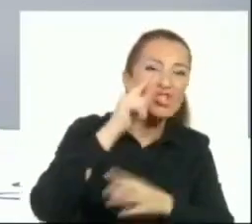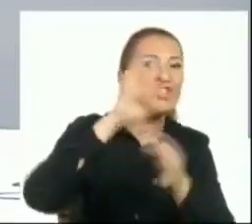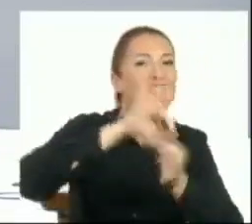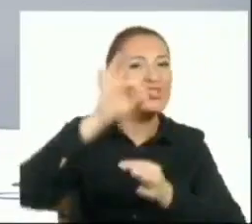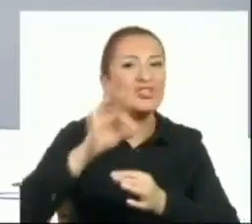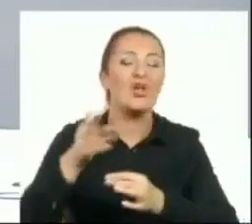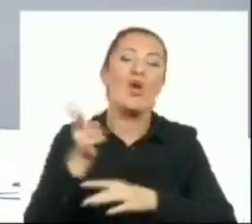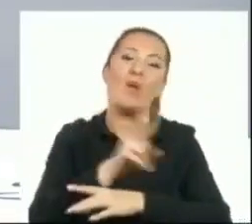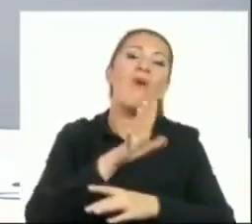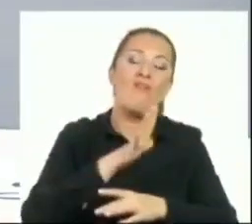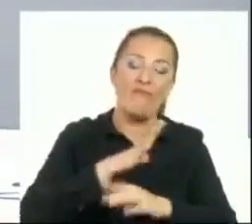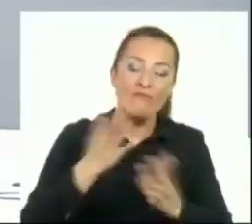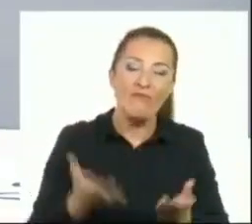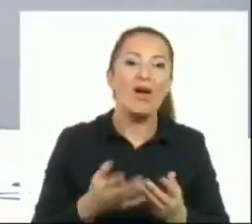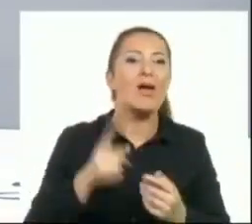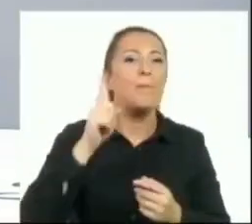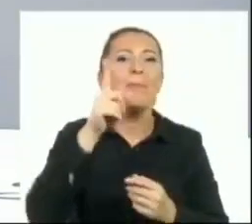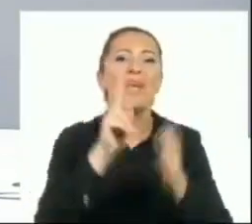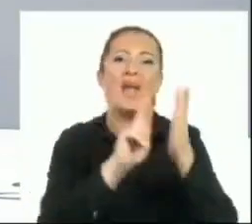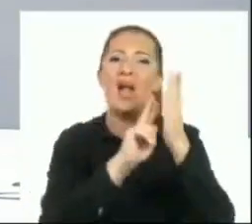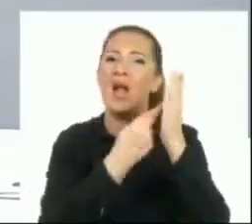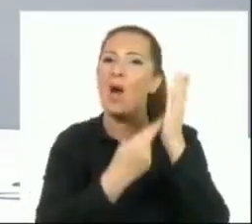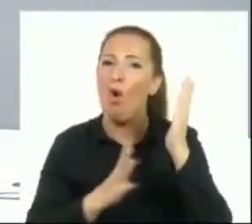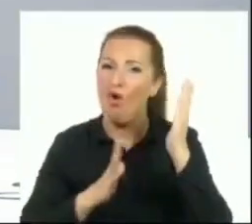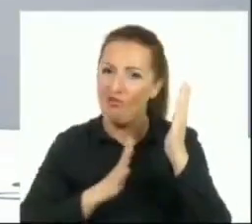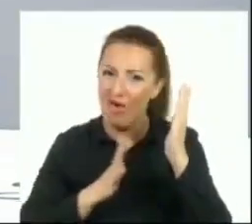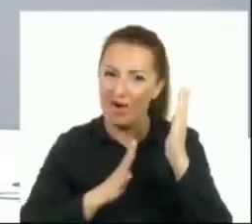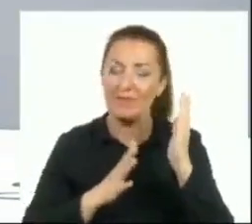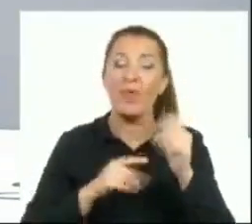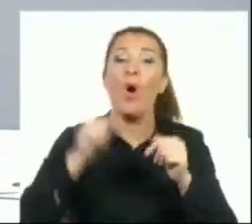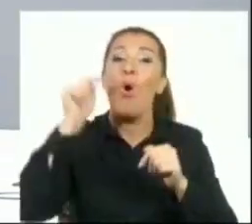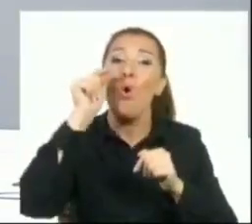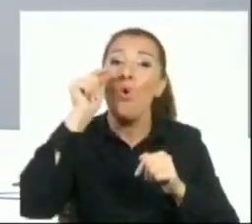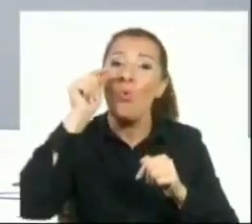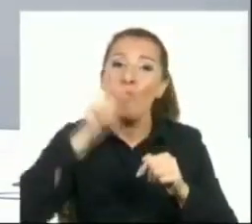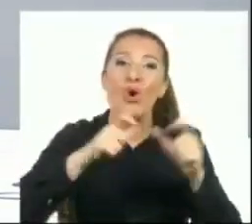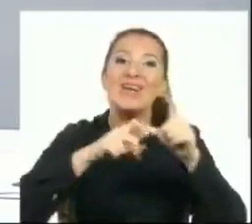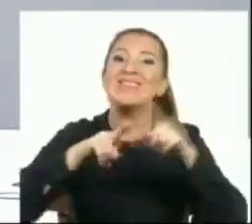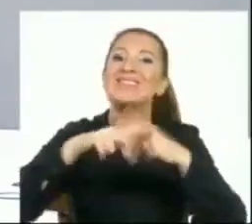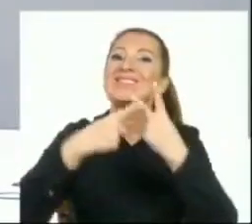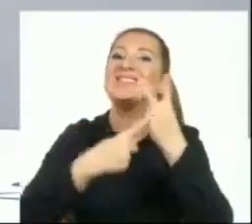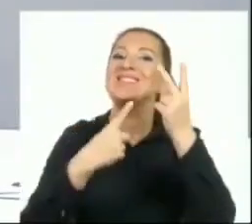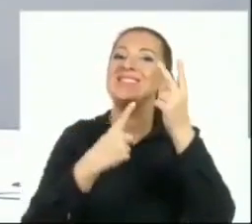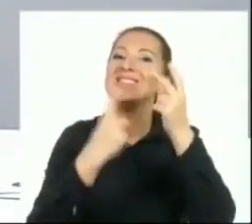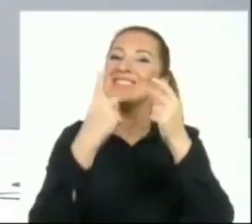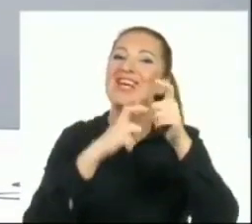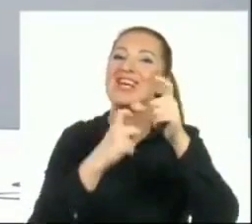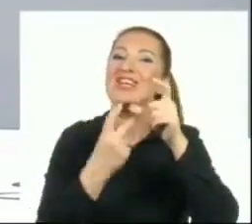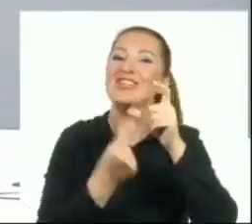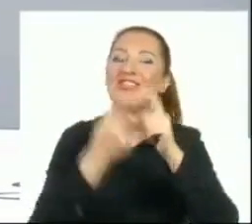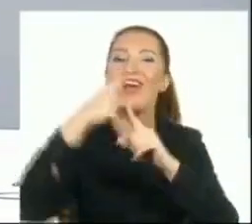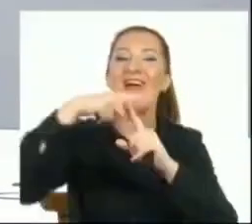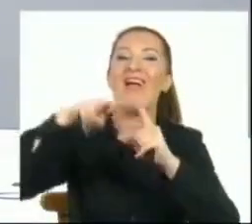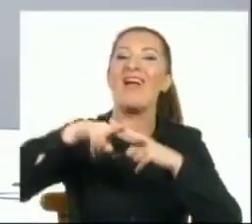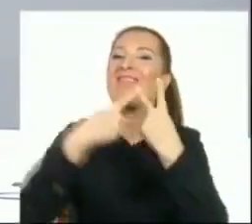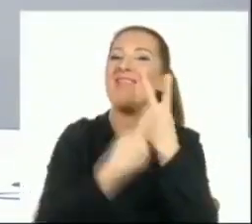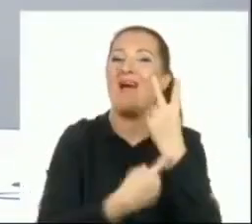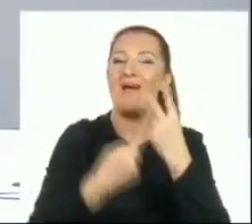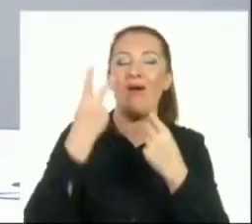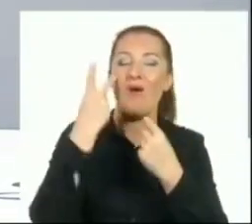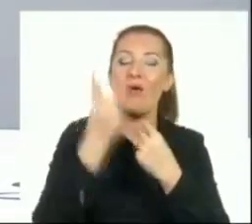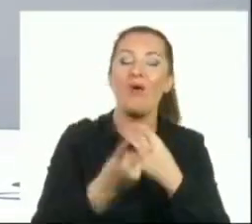Bir sayıştay raporu var Binali Bey. Şimdi bu sayıştay raporundaki rakamlara bir baktığımız zaman son 5 yılda